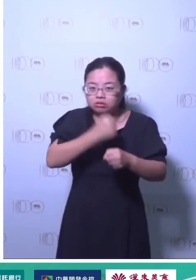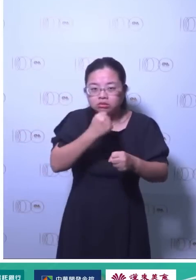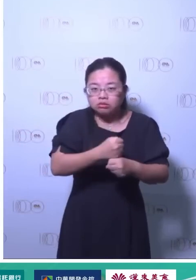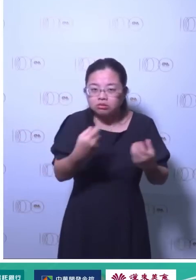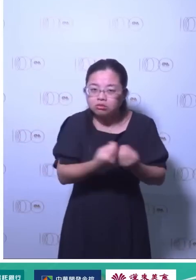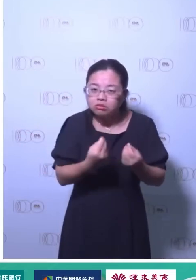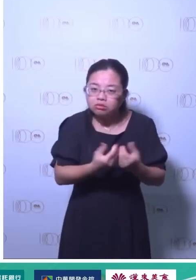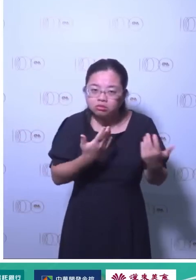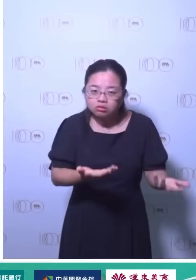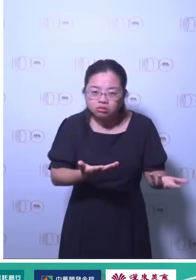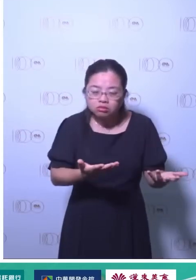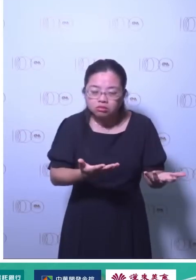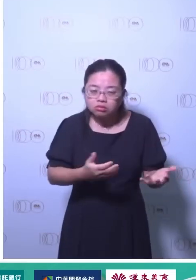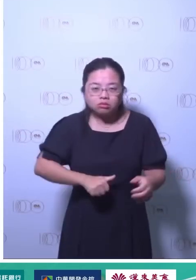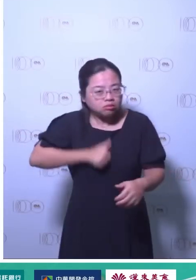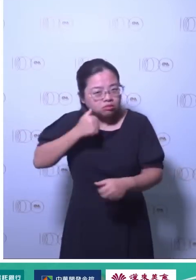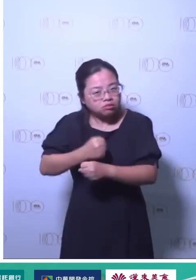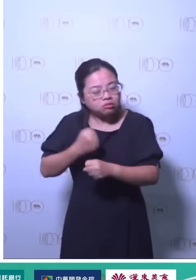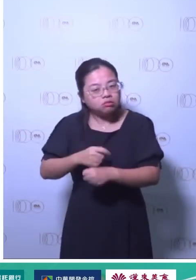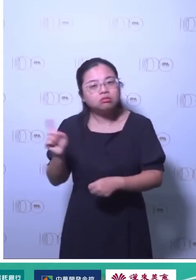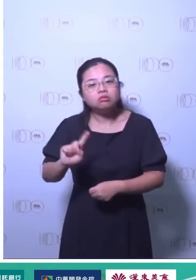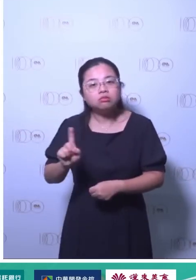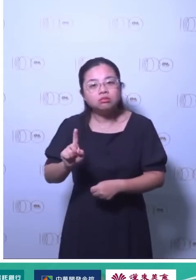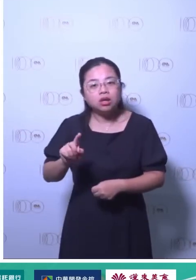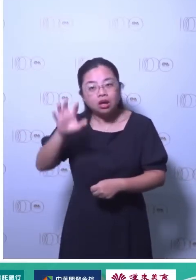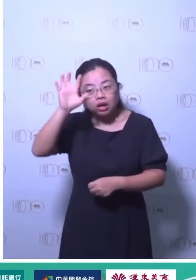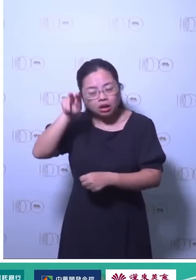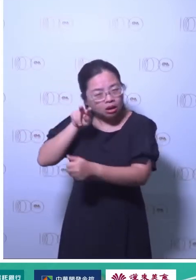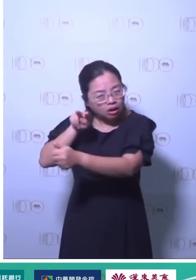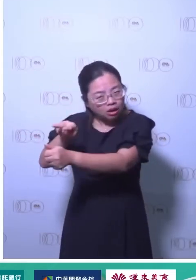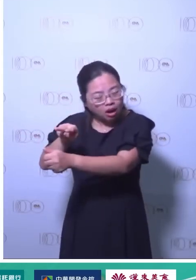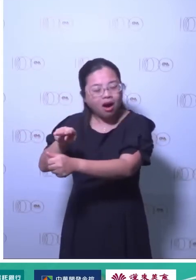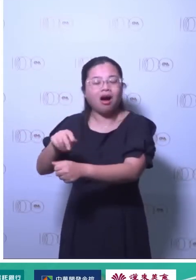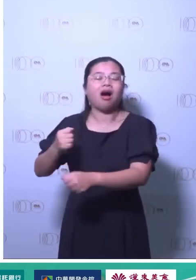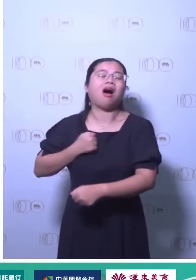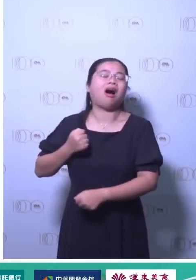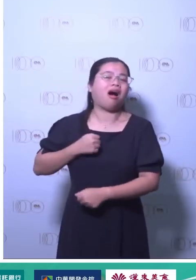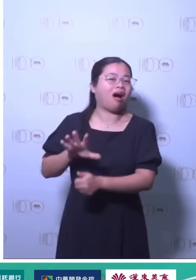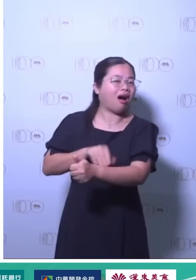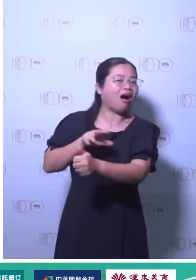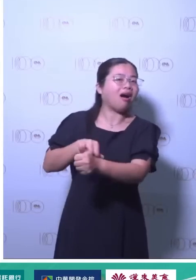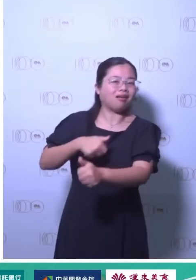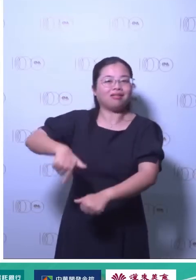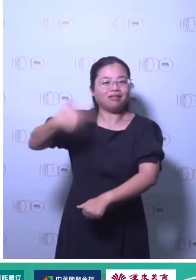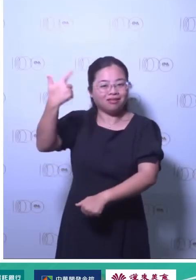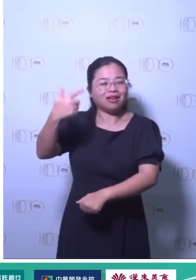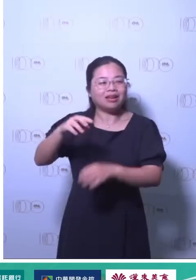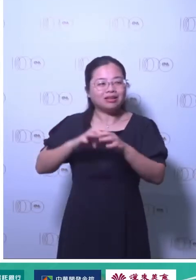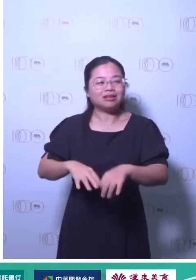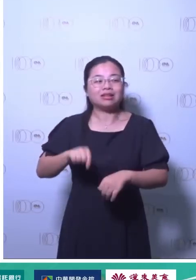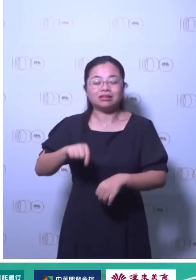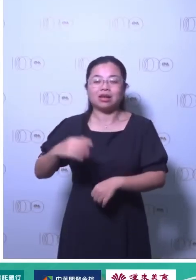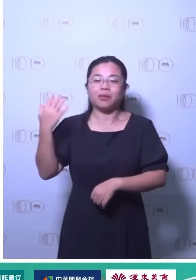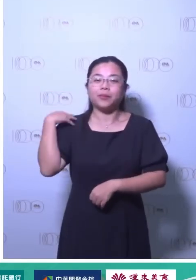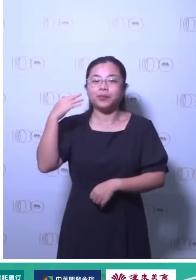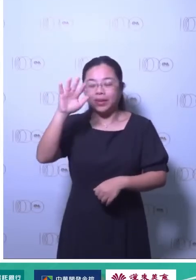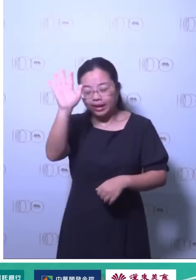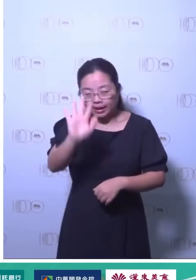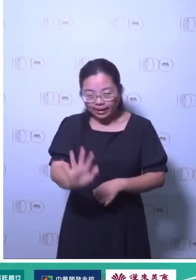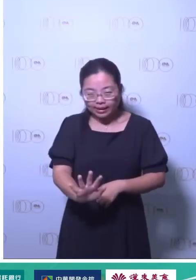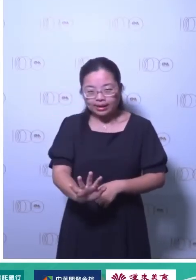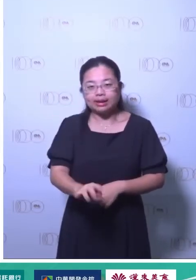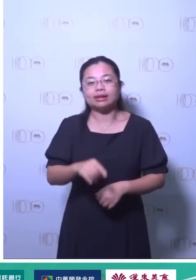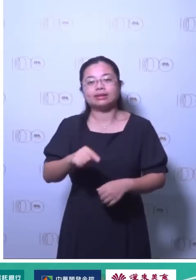际上我们在谈这个议题的时候大家可能在茫茫的资讯海里面大家更想知道的不是观念而已大家是想知道怎么做